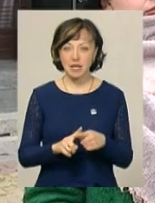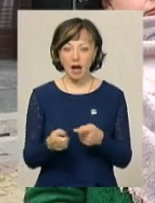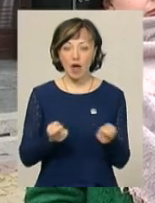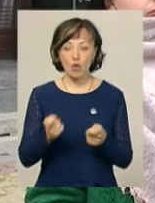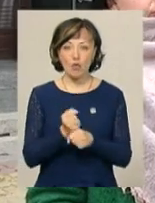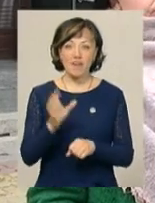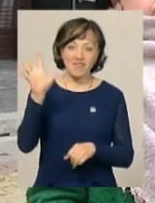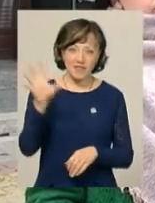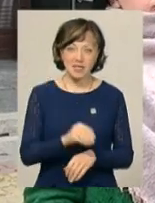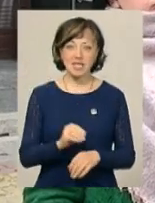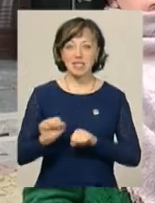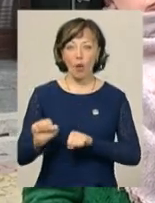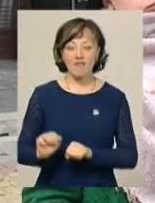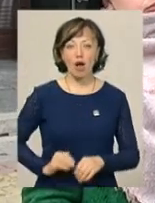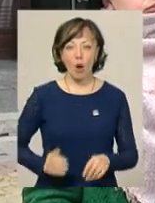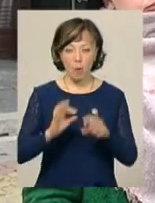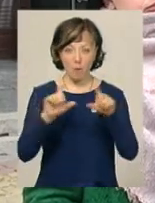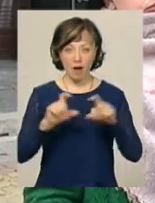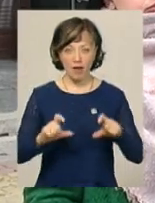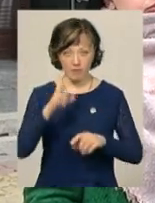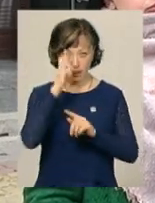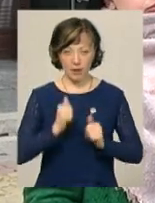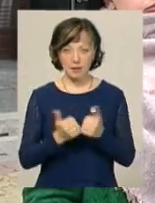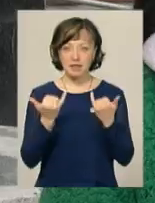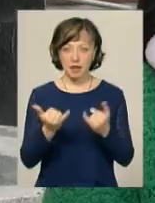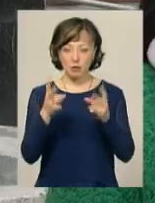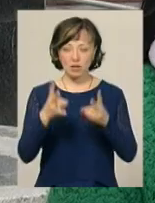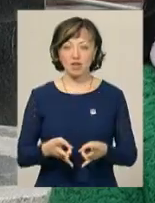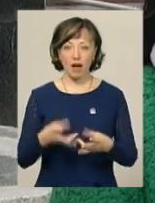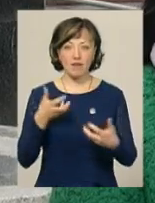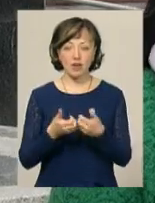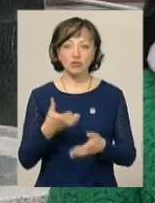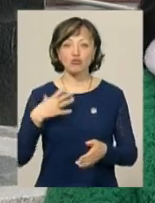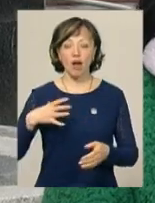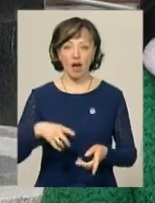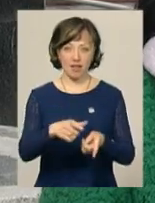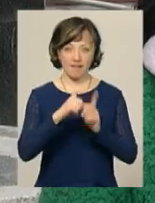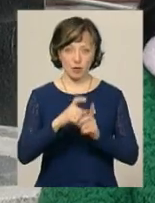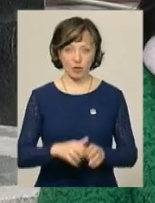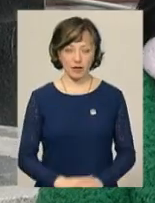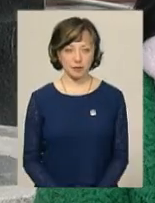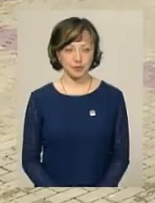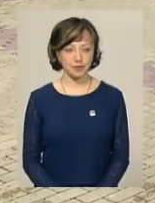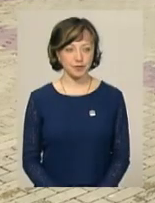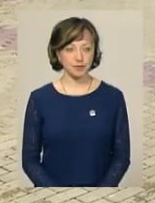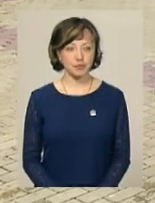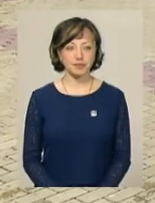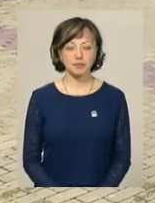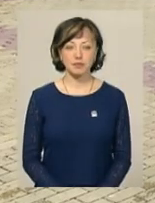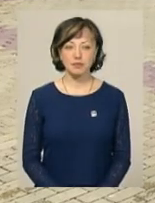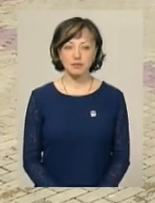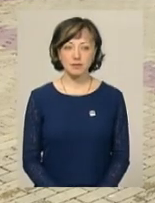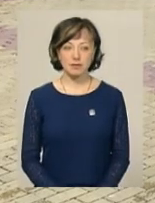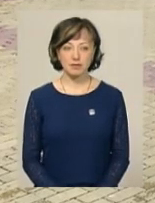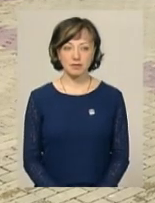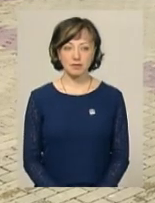роботою усіх страхових компаній в країні. Наразі постраждалий у ДТП водій чекає на відповідь. Дарина Денисенко, Олександр Горішевський, Володимир